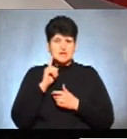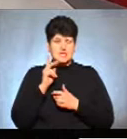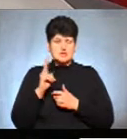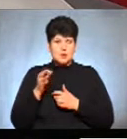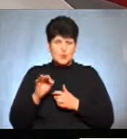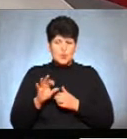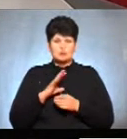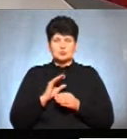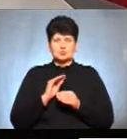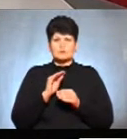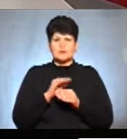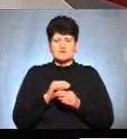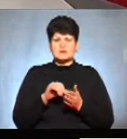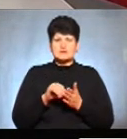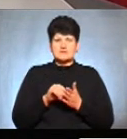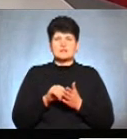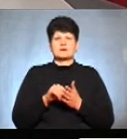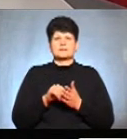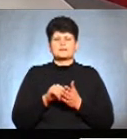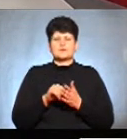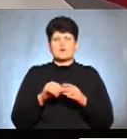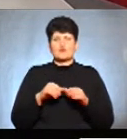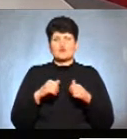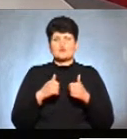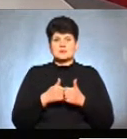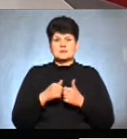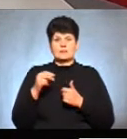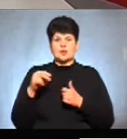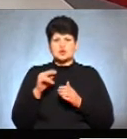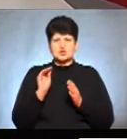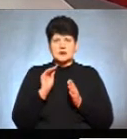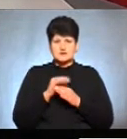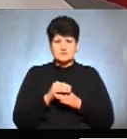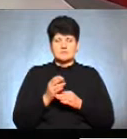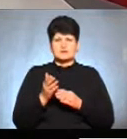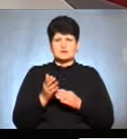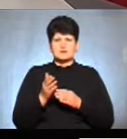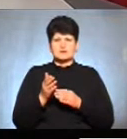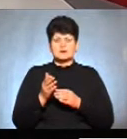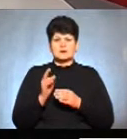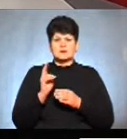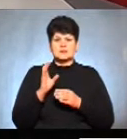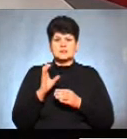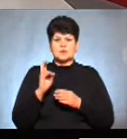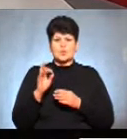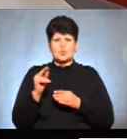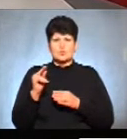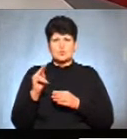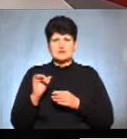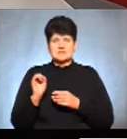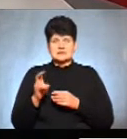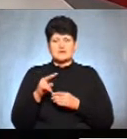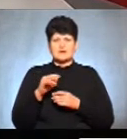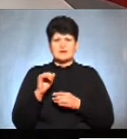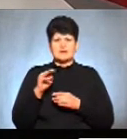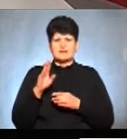було і представниками, скажімо, в комісію від Порошенка, від Скоцика, від Литвиненко,